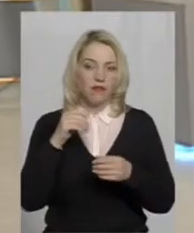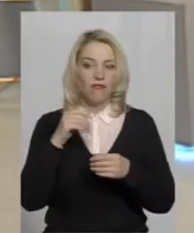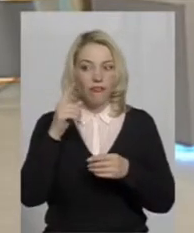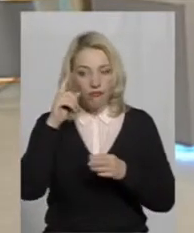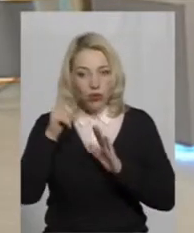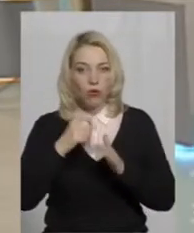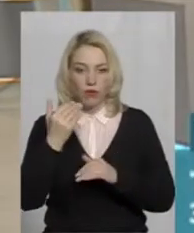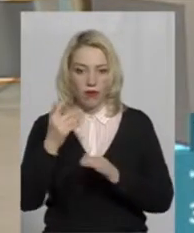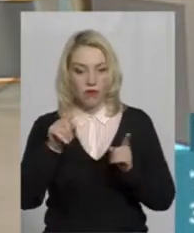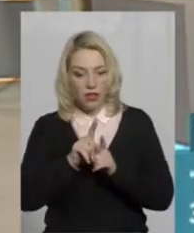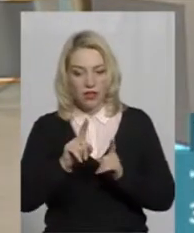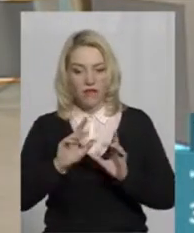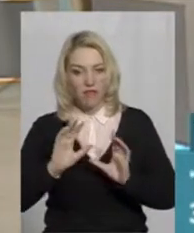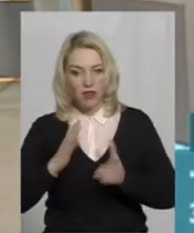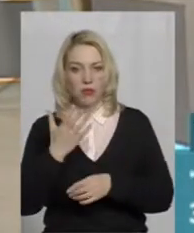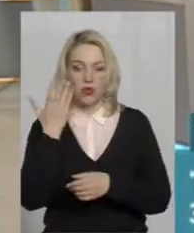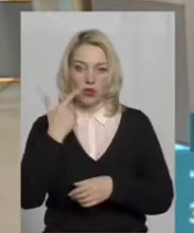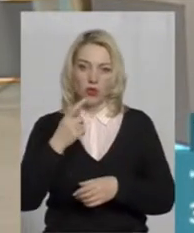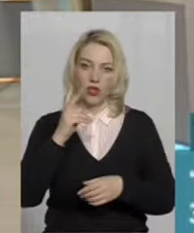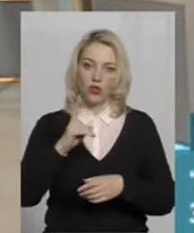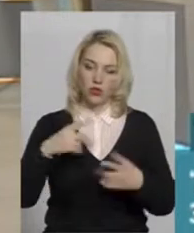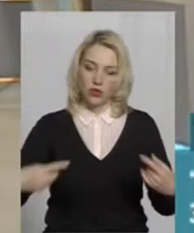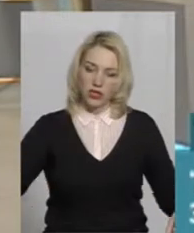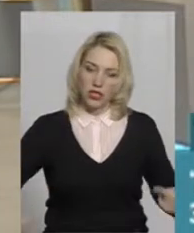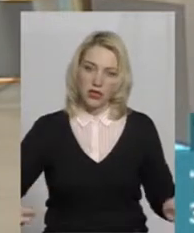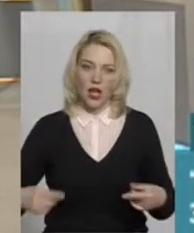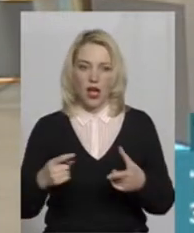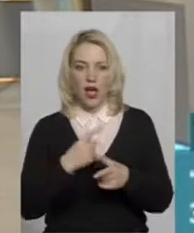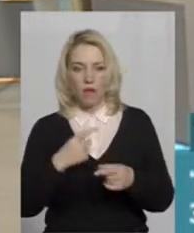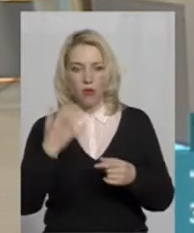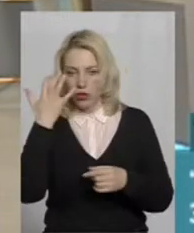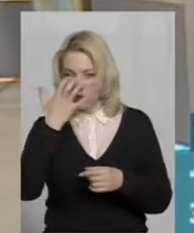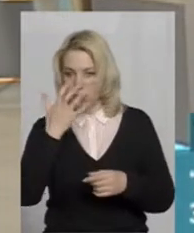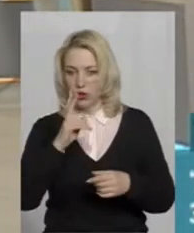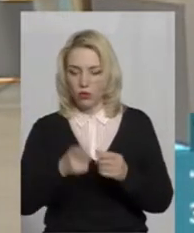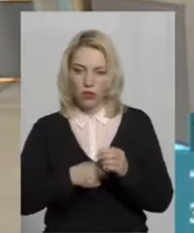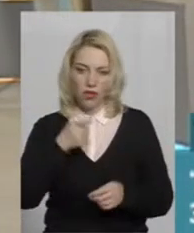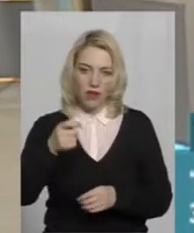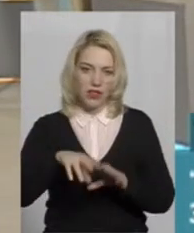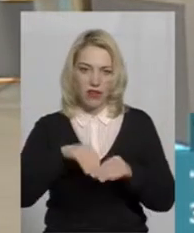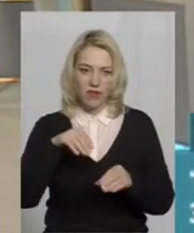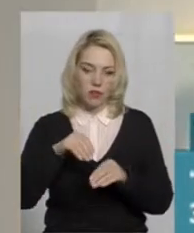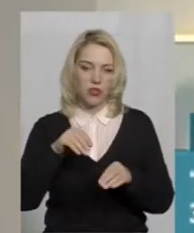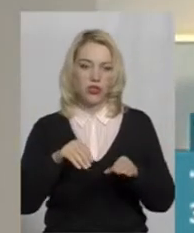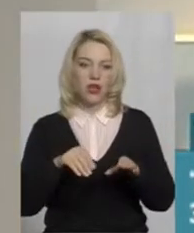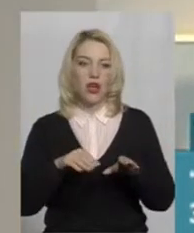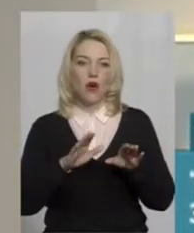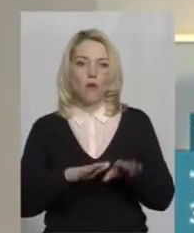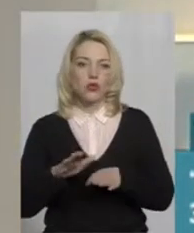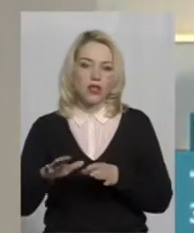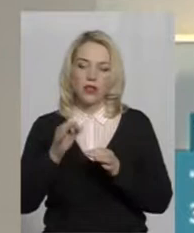хмельничани на візках або слабозорі, незрячі громадяни подавались на виборні посади будь-якого рівня?